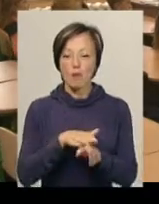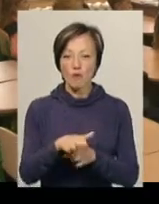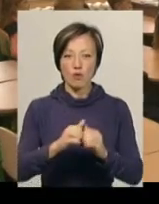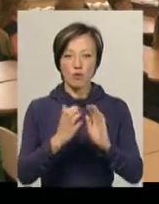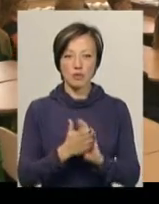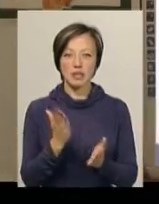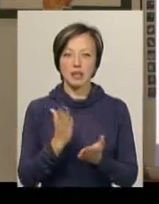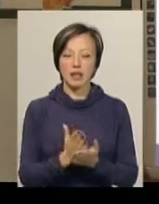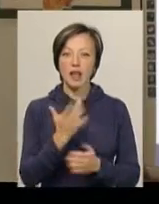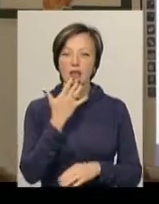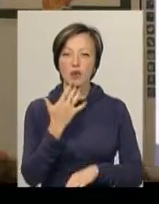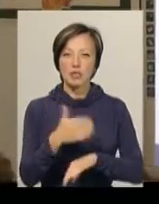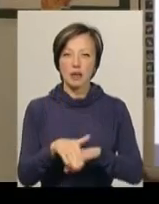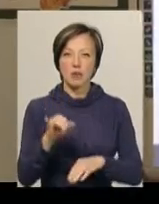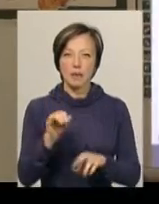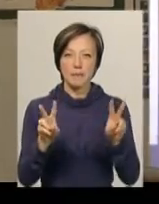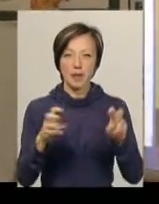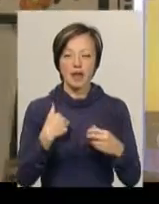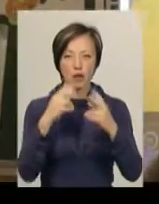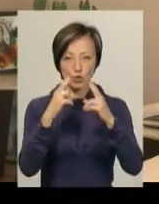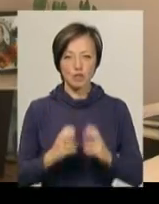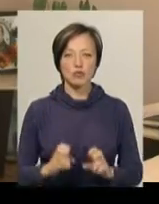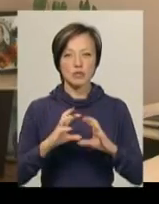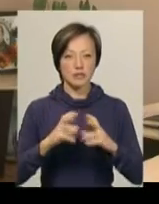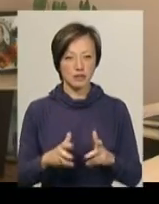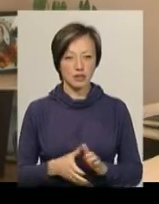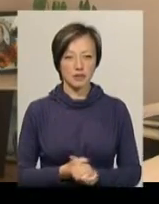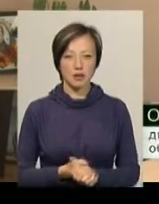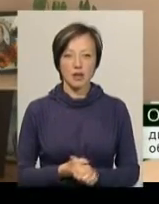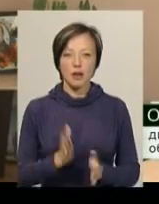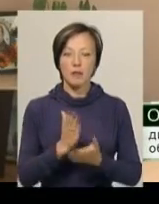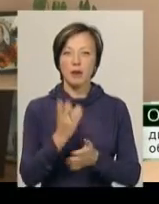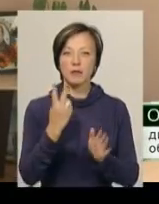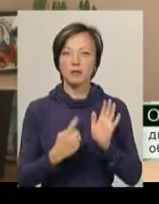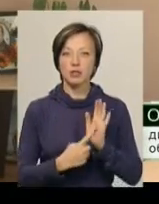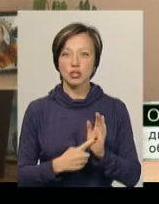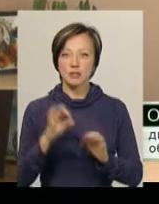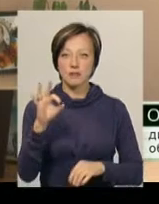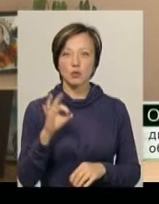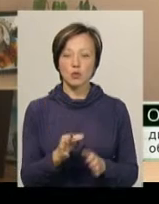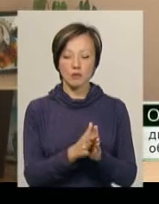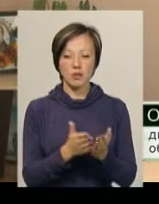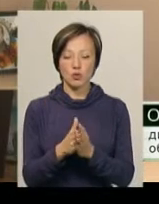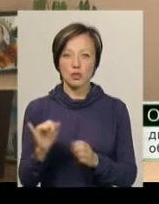наразі є підручники з іноземної та предмету «Я досліджую світ». Маємо 26% підручників із